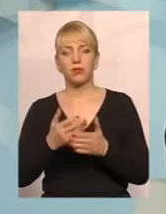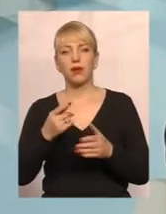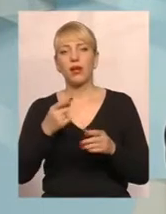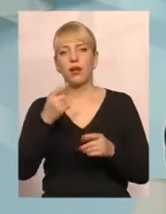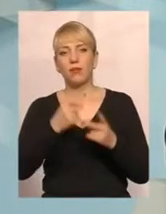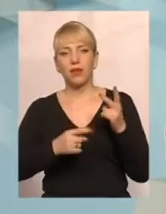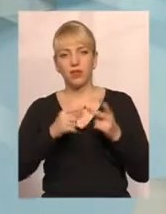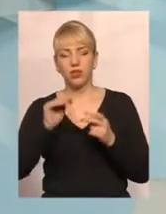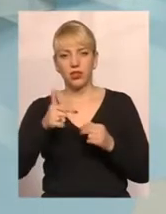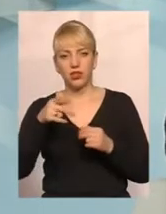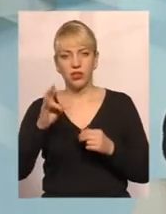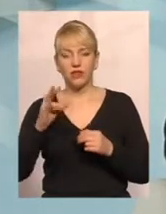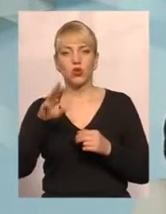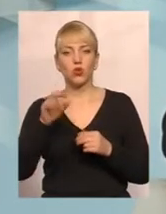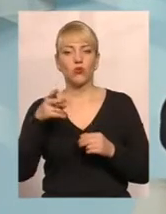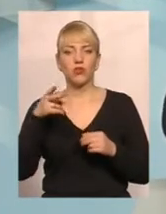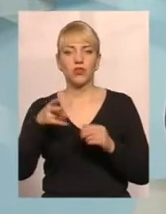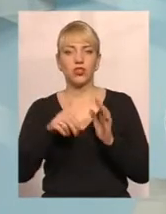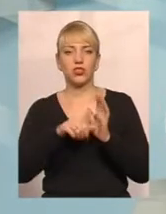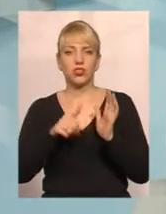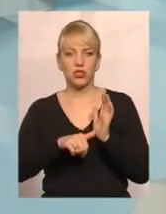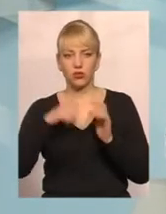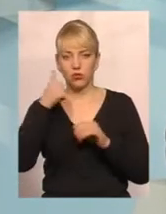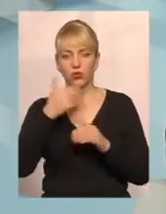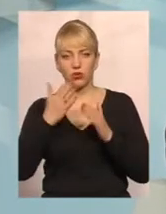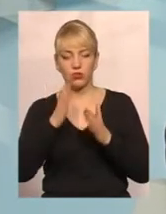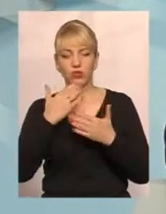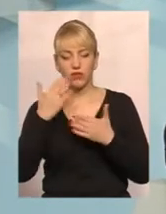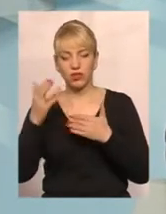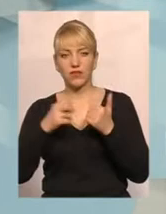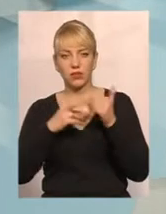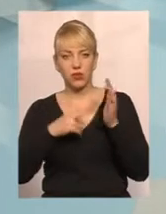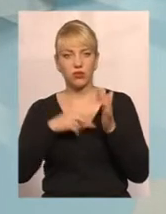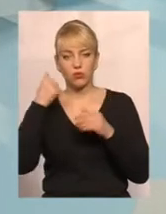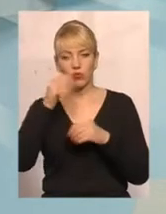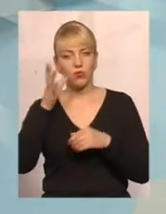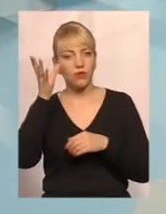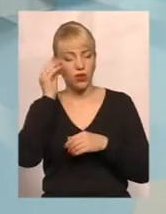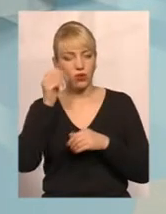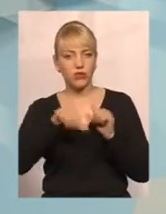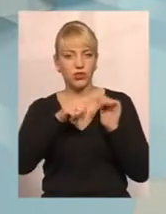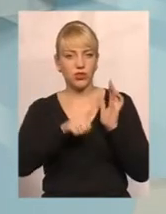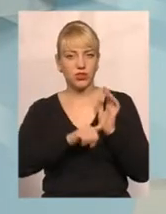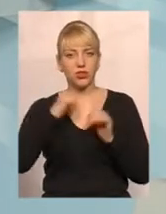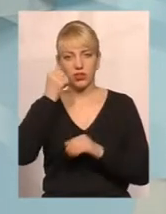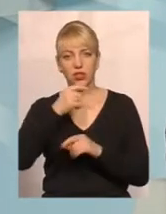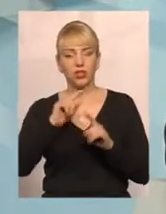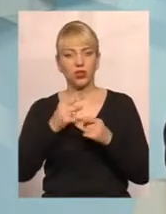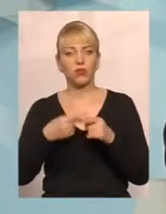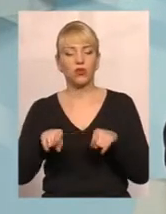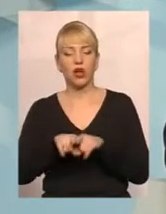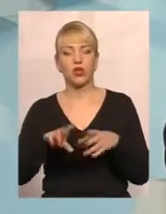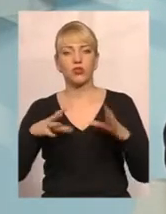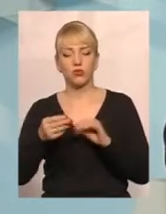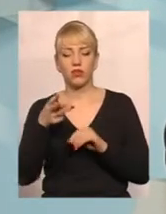тисячі гривень, тобто в 2016 році, то якщо буде звертатися до нас у 2018 році, ми будемо брати дохід за 2016 рік. Тому ця сума